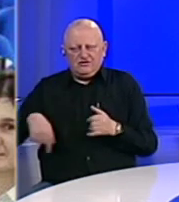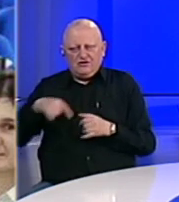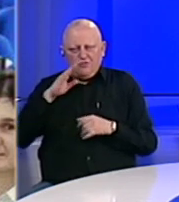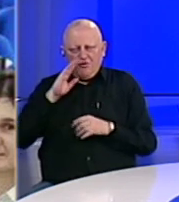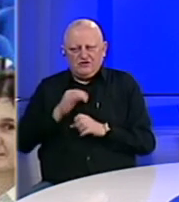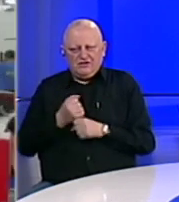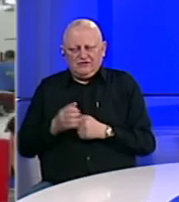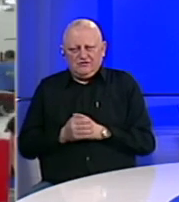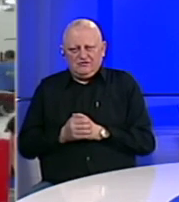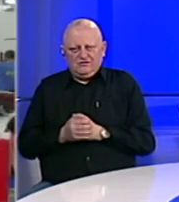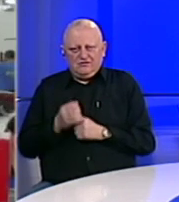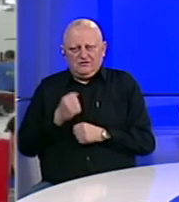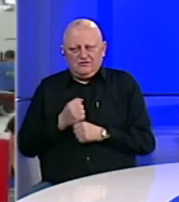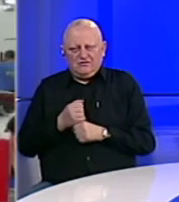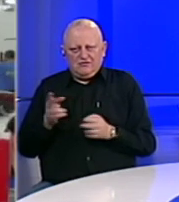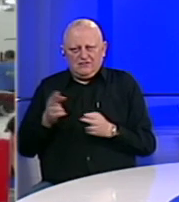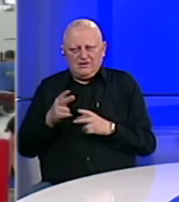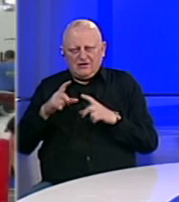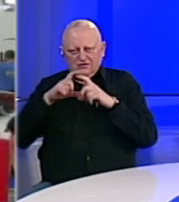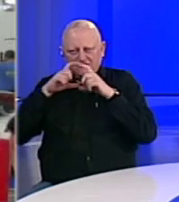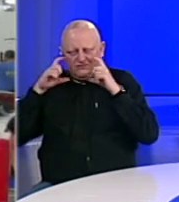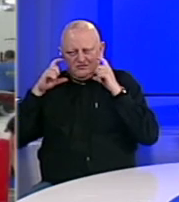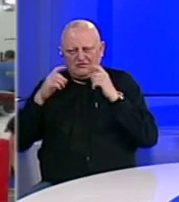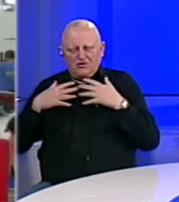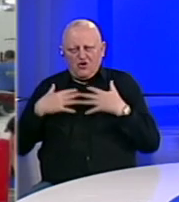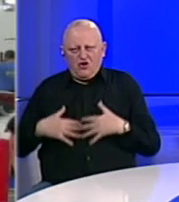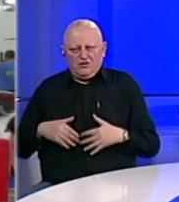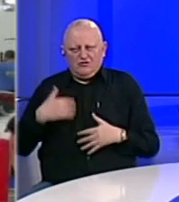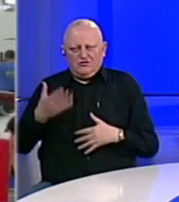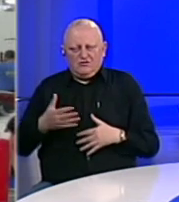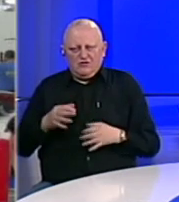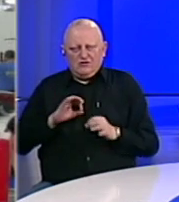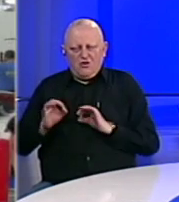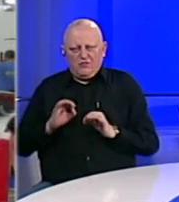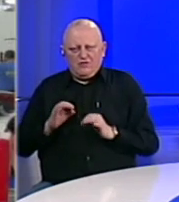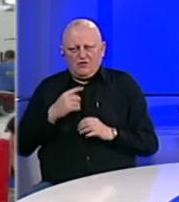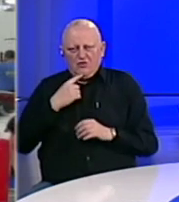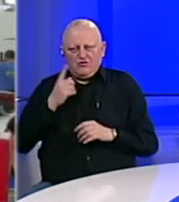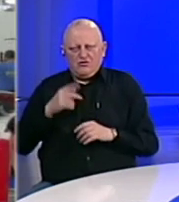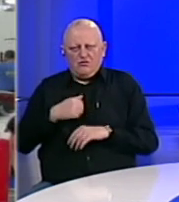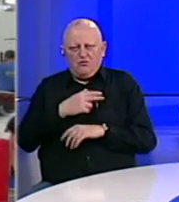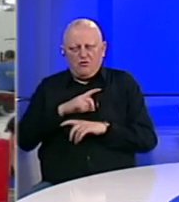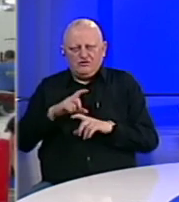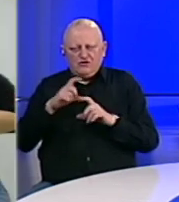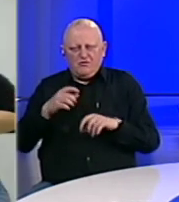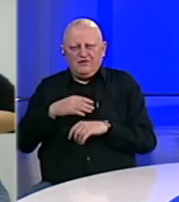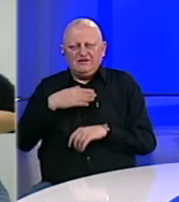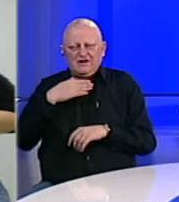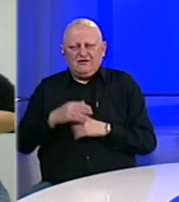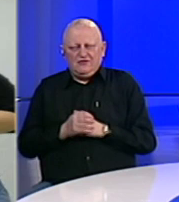Bosni i Hercegovini. Radi se o jednokratnim zaštitnim maskama, zaštitnim odijelima i dodatnoj zaštitnoj opremi, neophodnoj za bolnice i domove zdravlja.